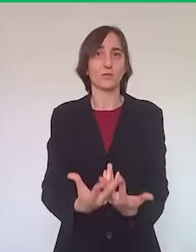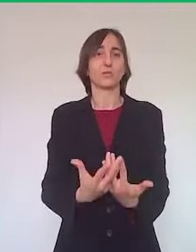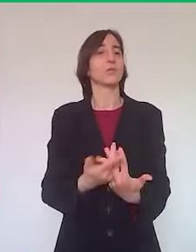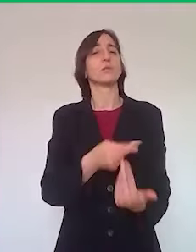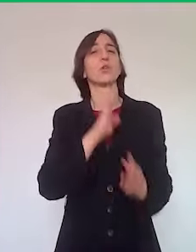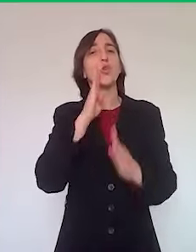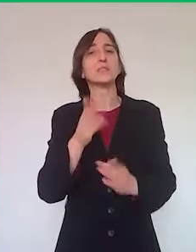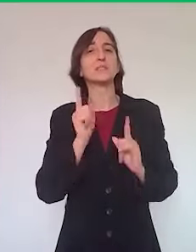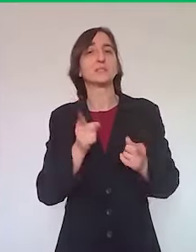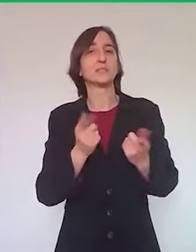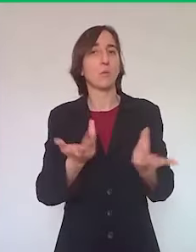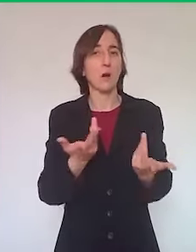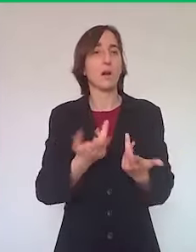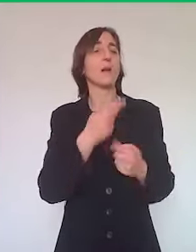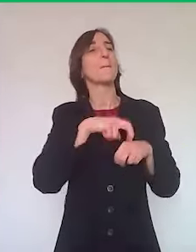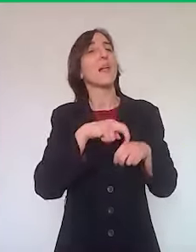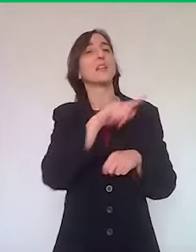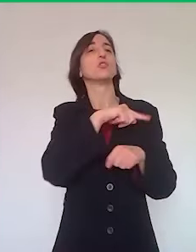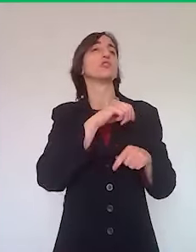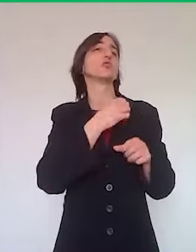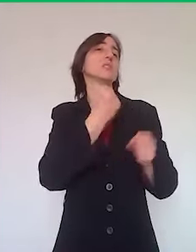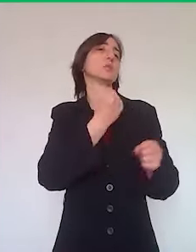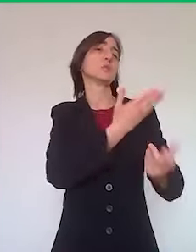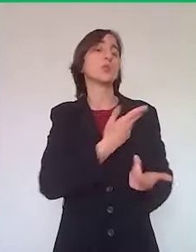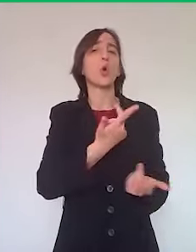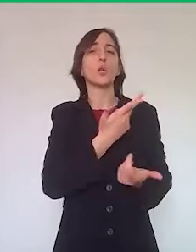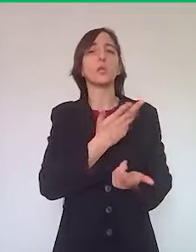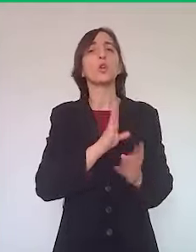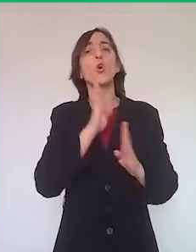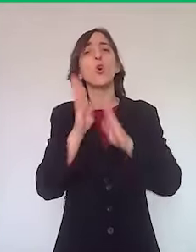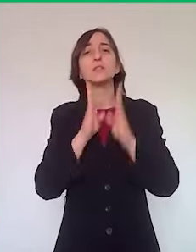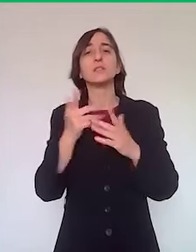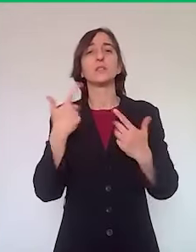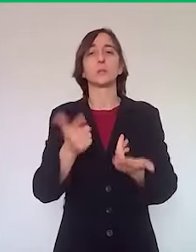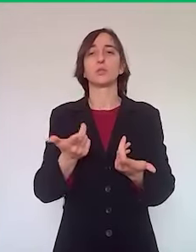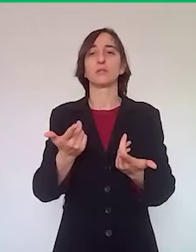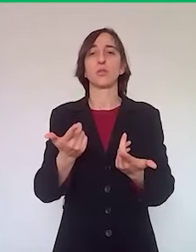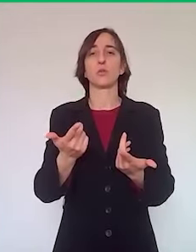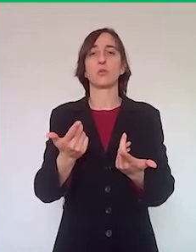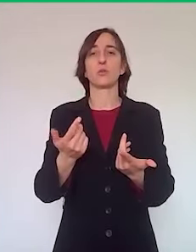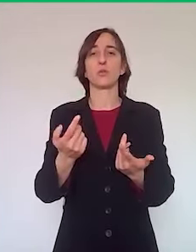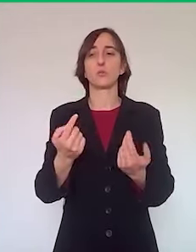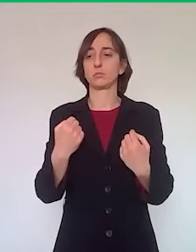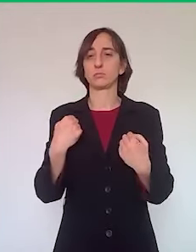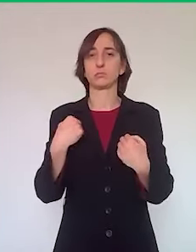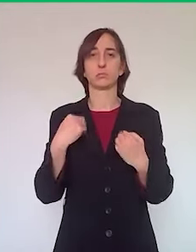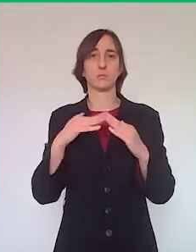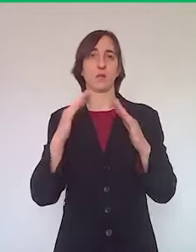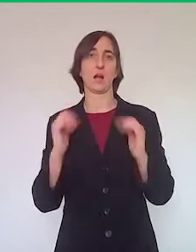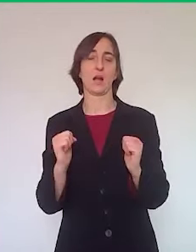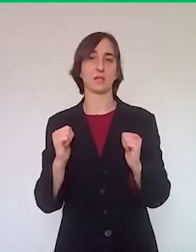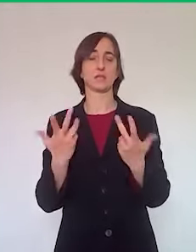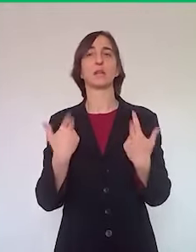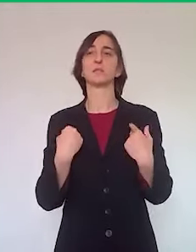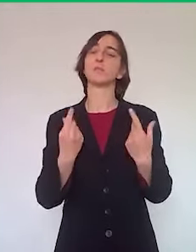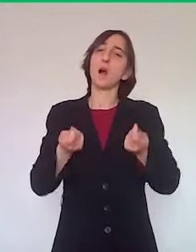Bisogna i medici e le istituzioni nel momento in cui bisogna stare chiusi in casa per poter comunque tenere in buon allenamento